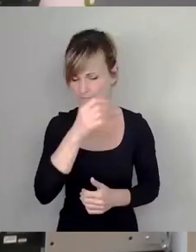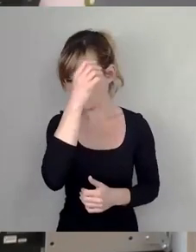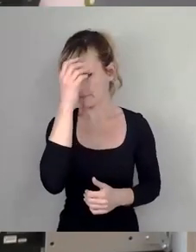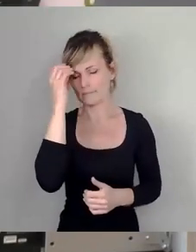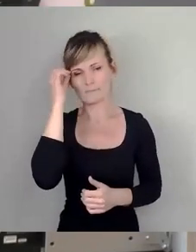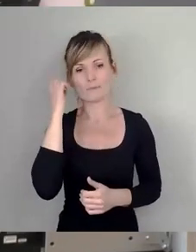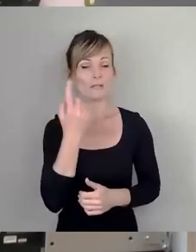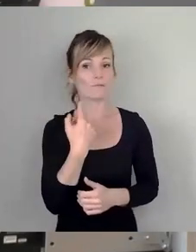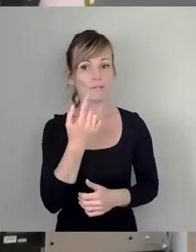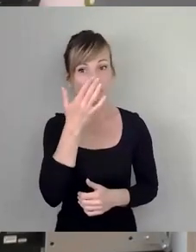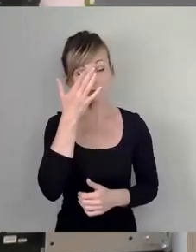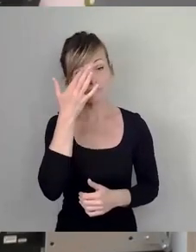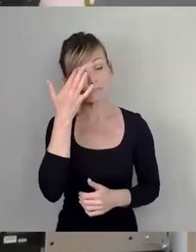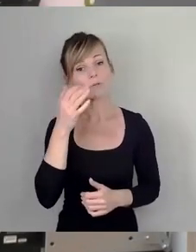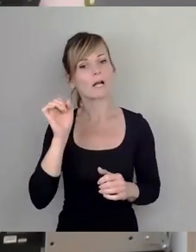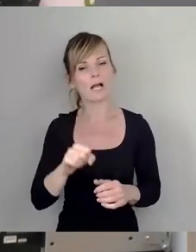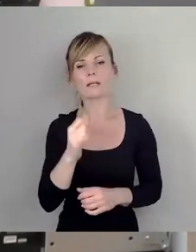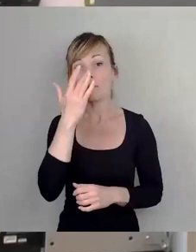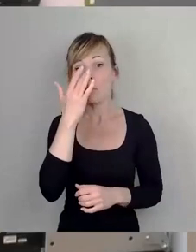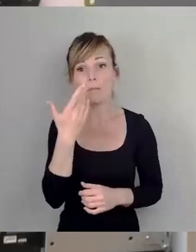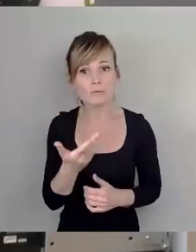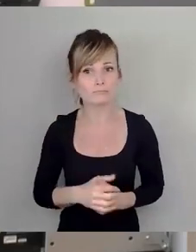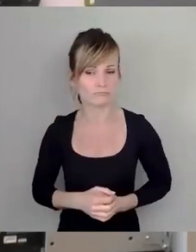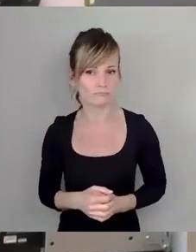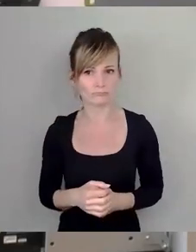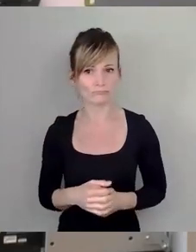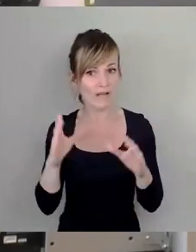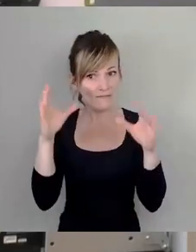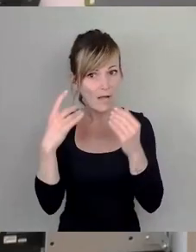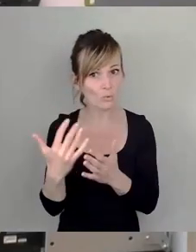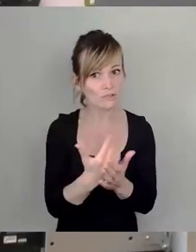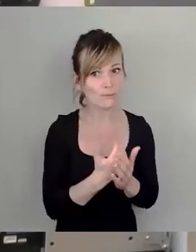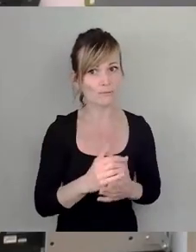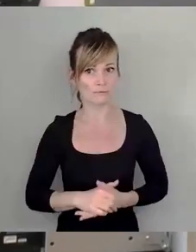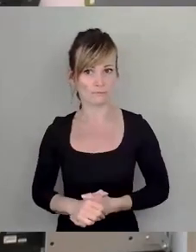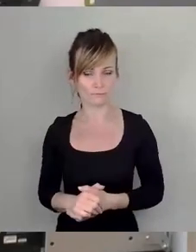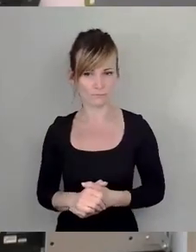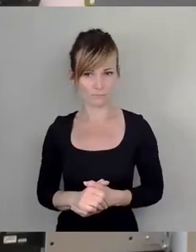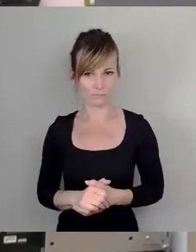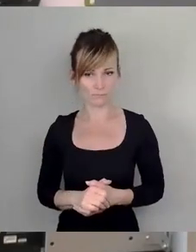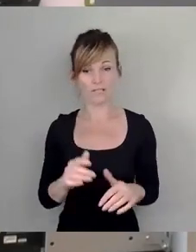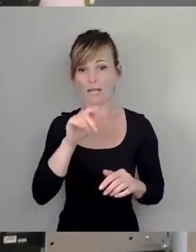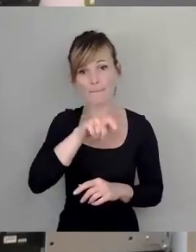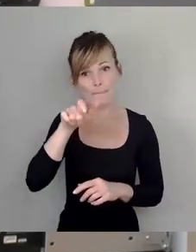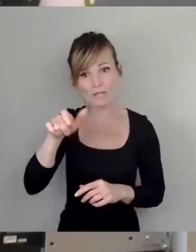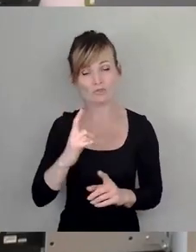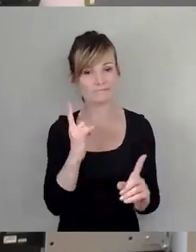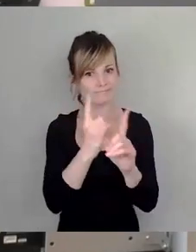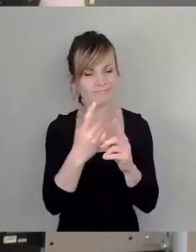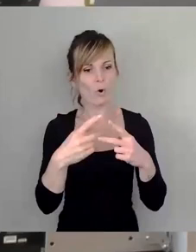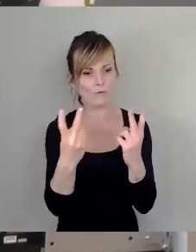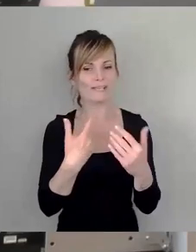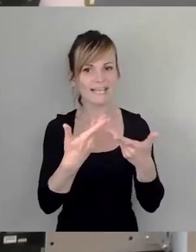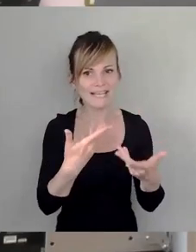mal probieren, Erfahrung sammeln, mit den Menschen reden, wenn etwas